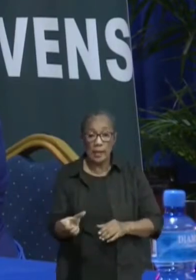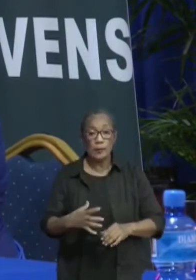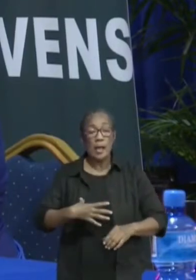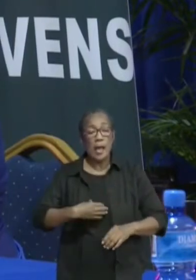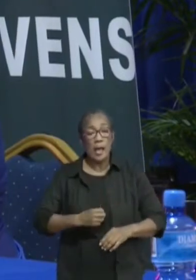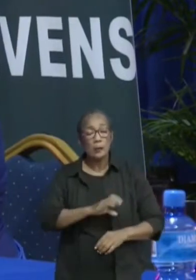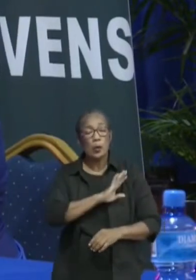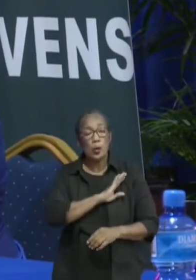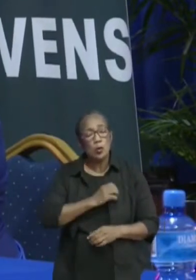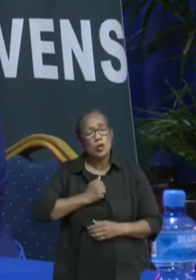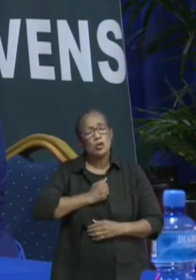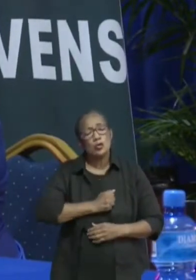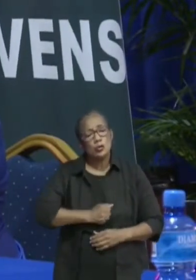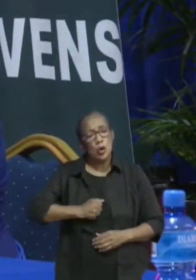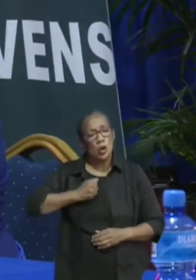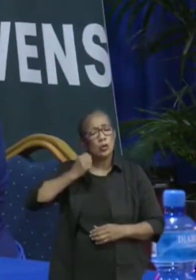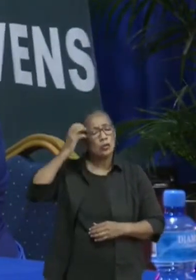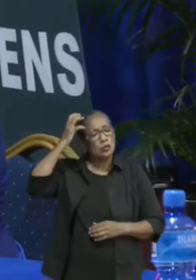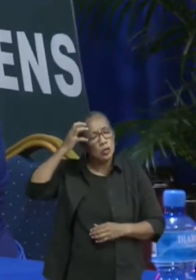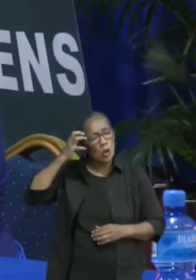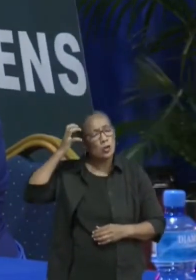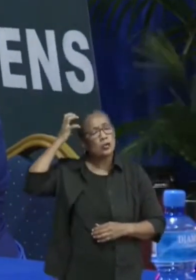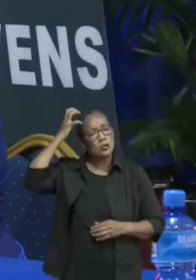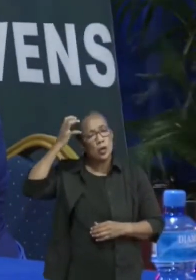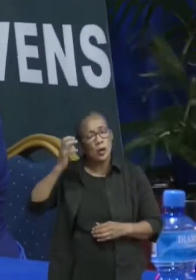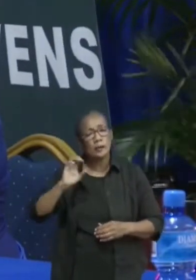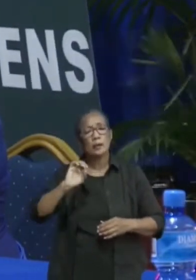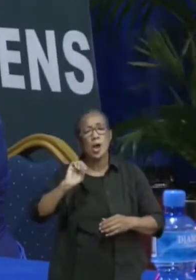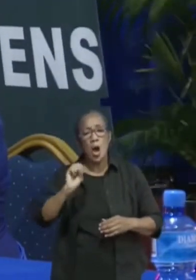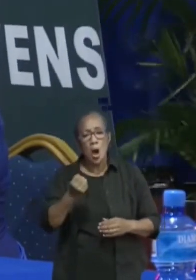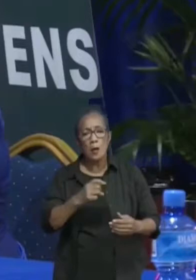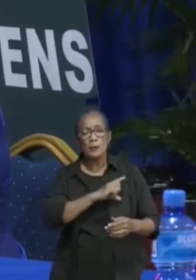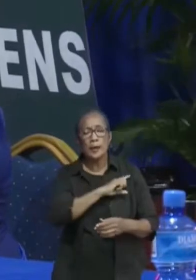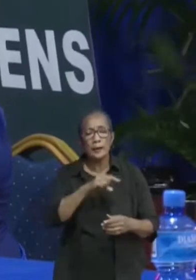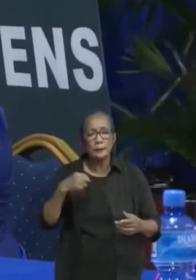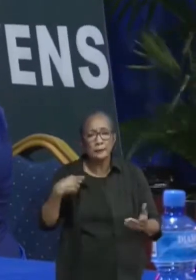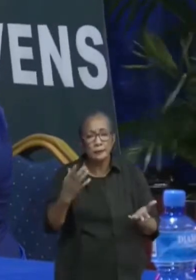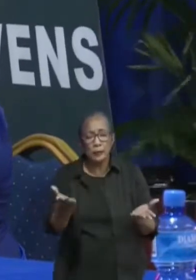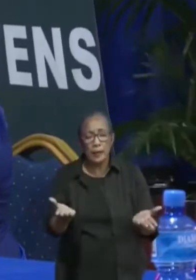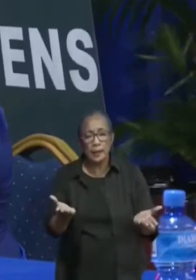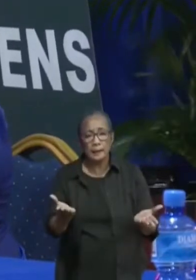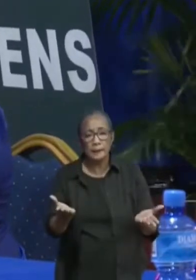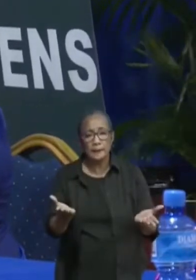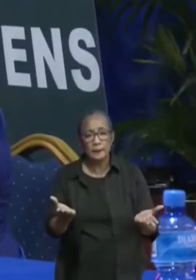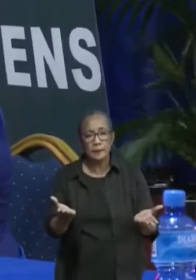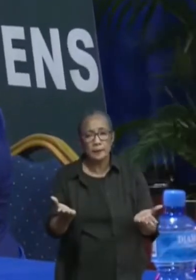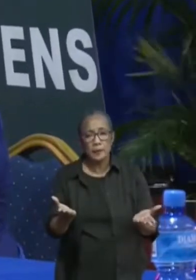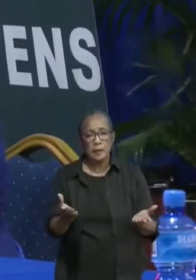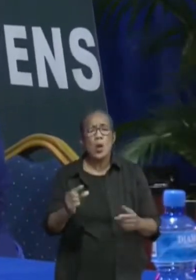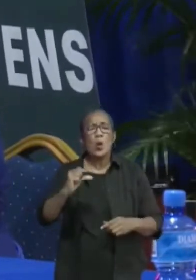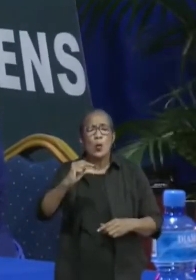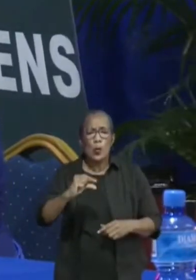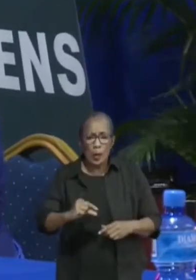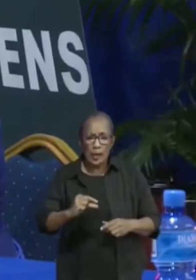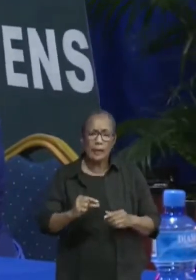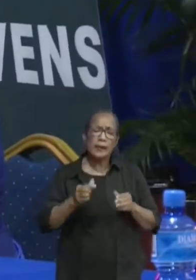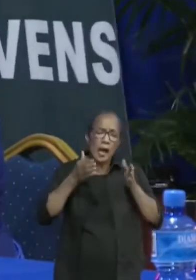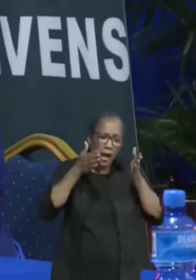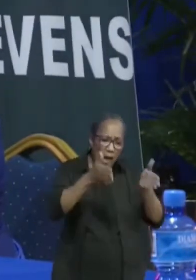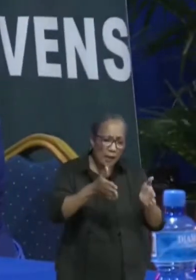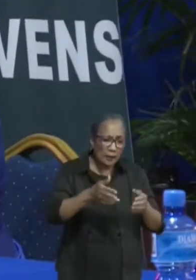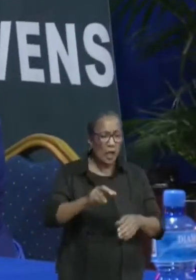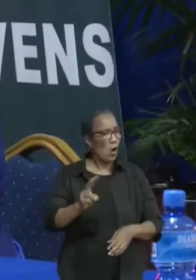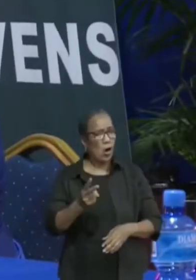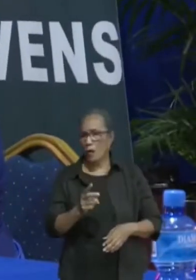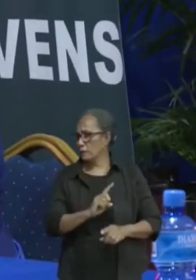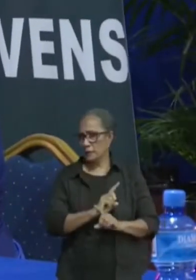bezorgdheid geuit voor het feit dat wij weinig aandacht of geen aandacht